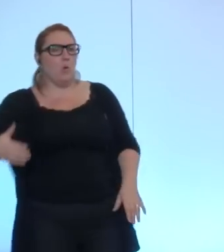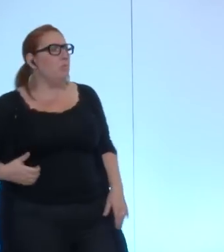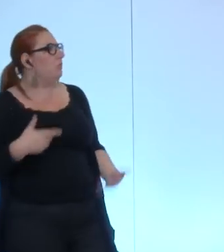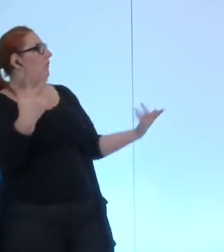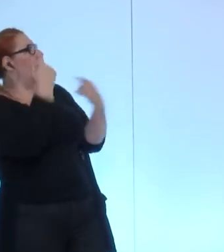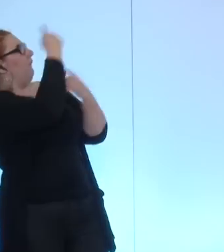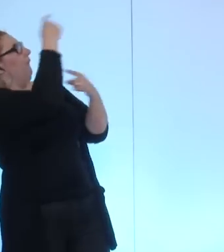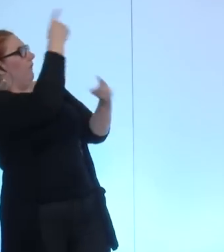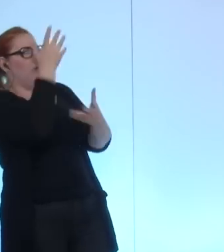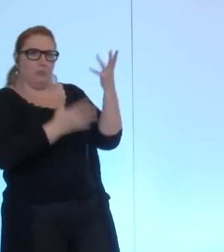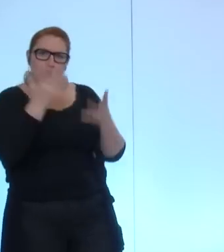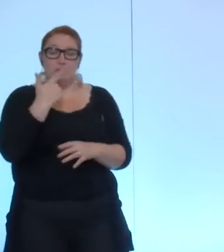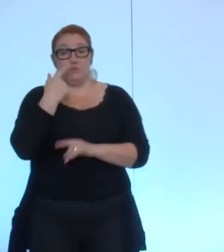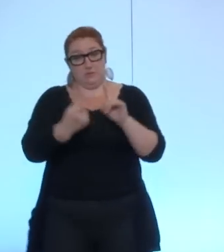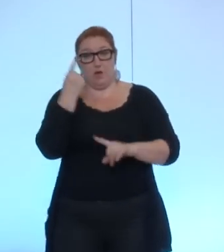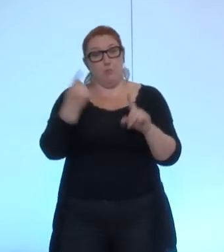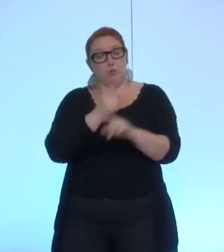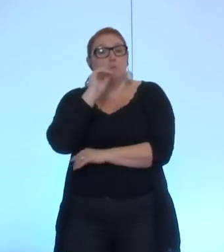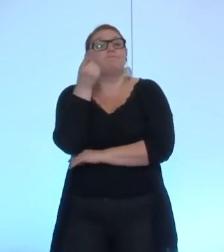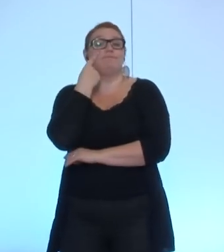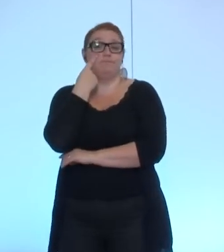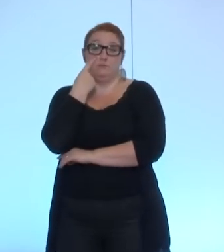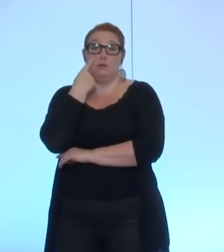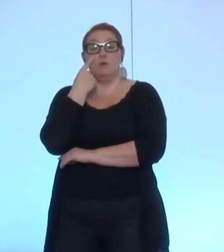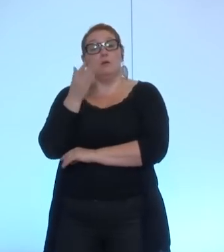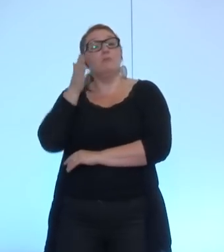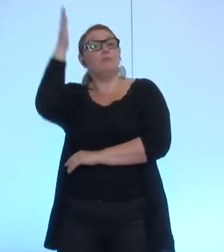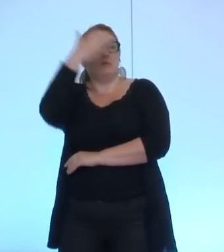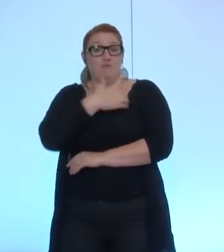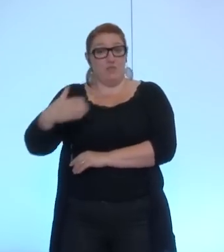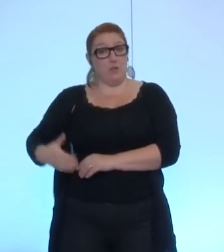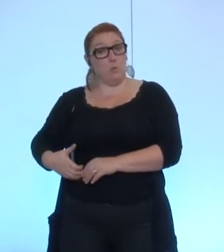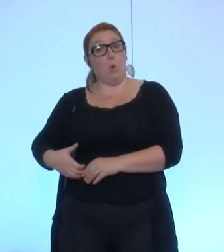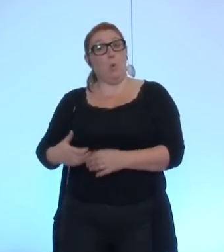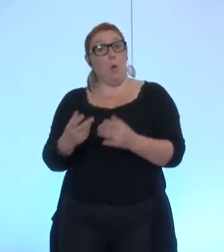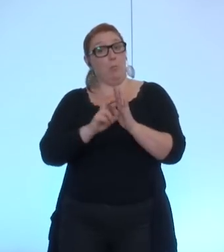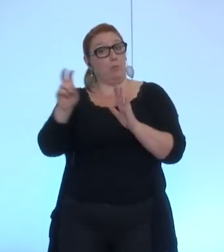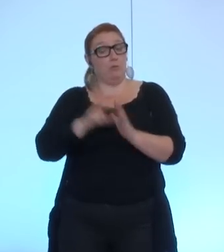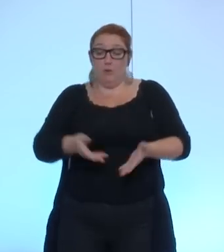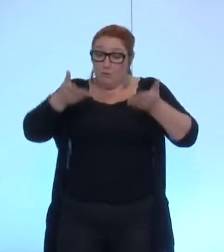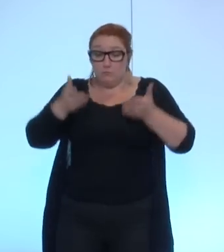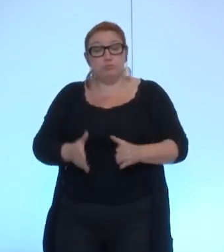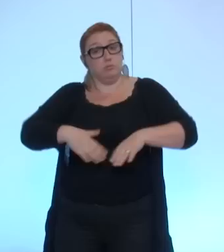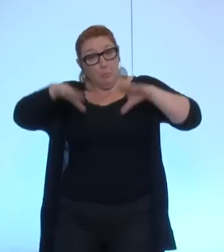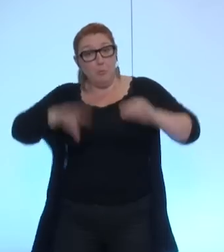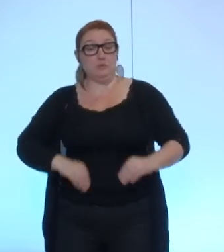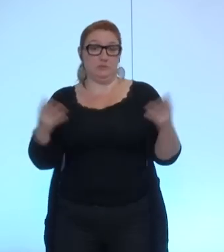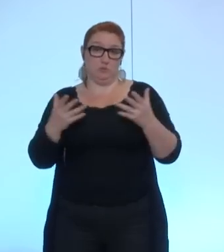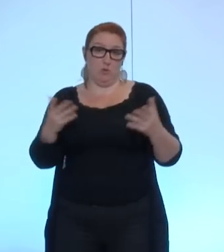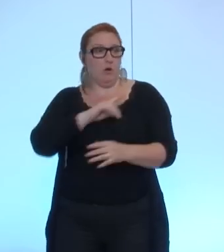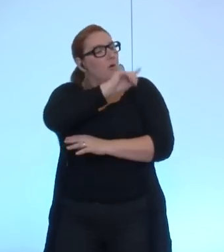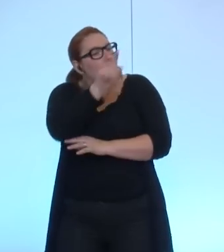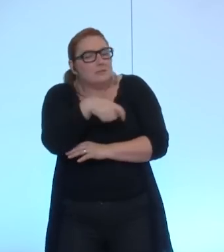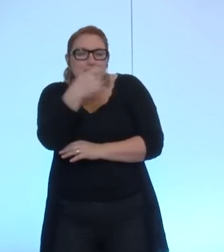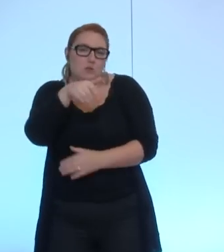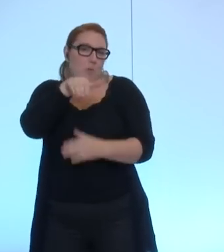métro il faut quand même que nous sachions très clairement quelle sera la position de la ville de Grenoble et de ses élus je pense que c'est normal que vous nous disiez ce soir que